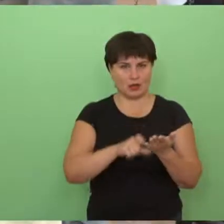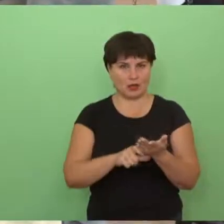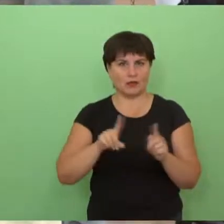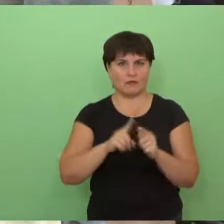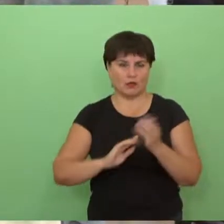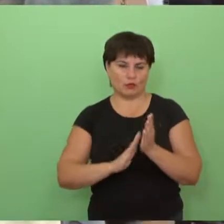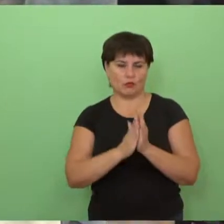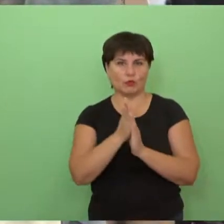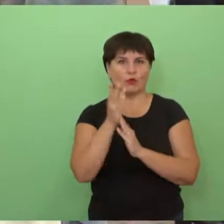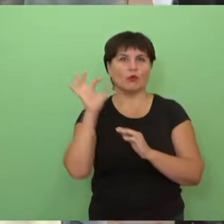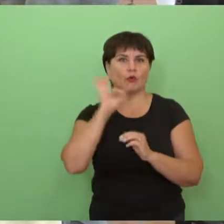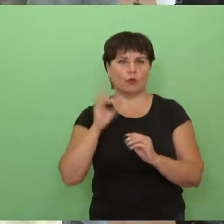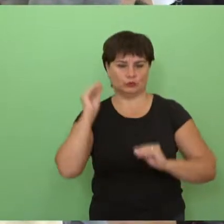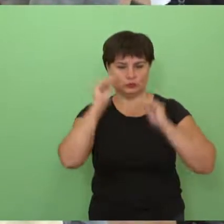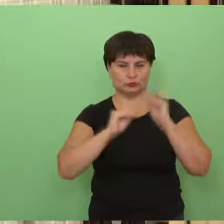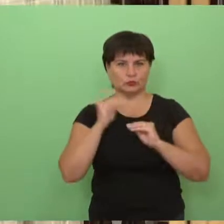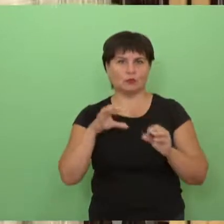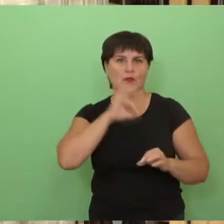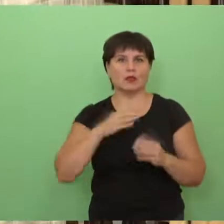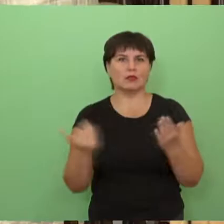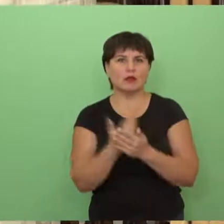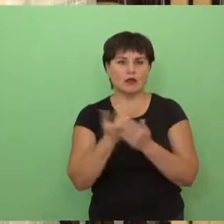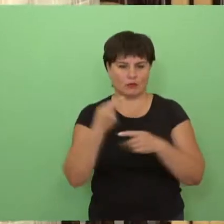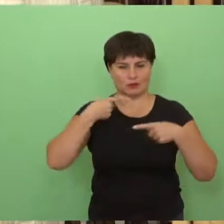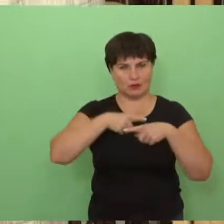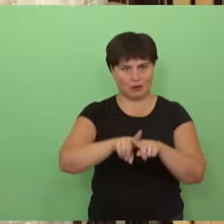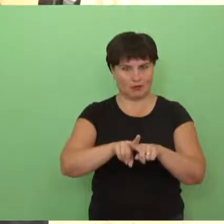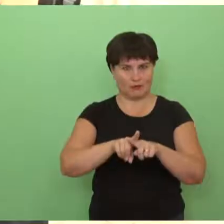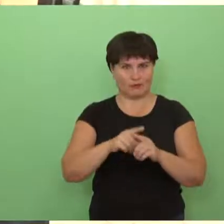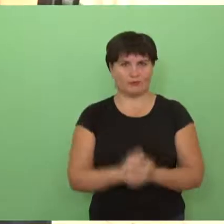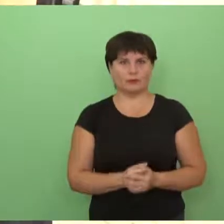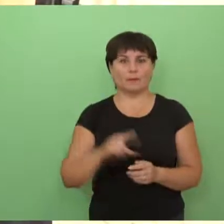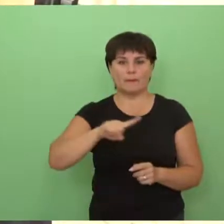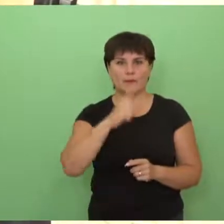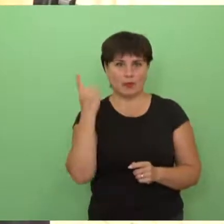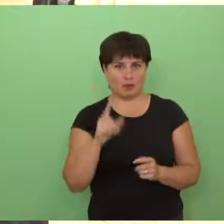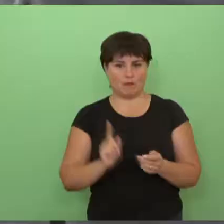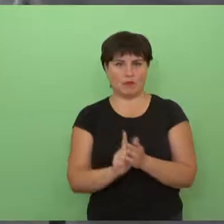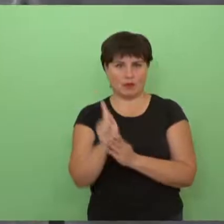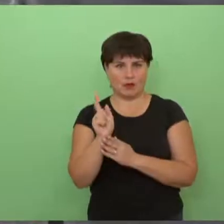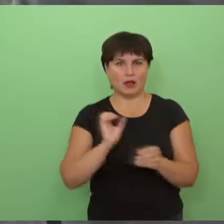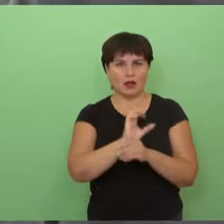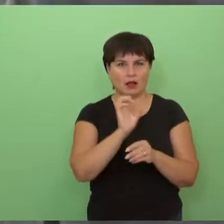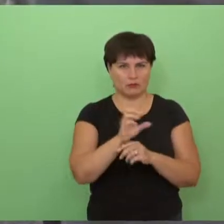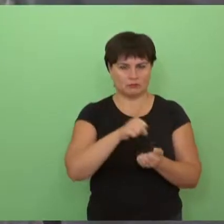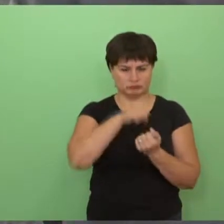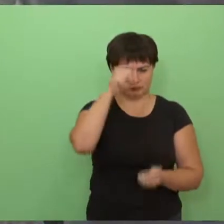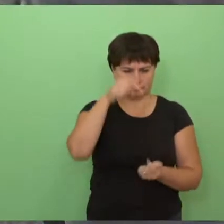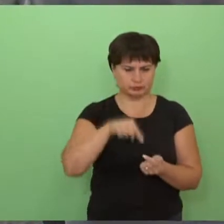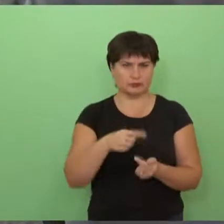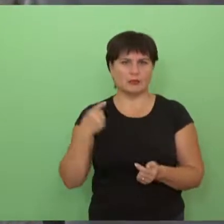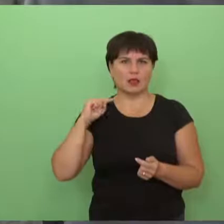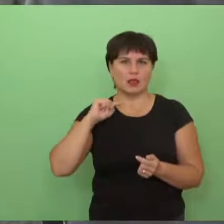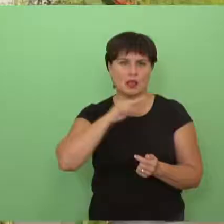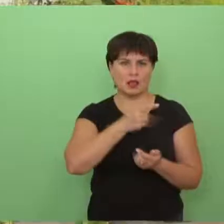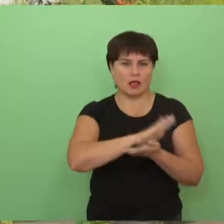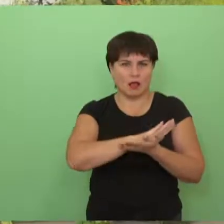pagardų receptūras ir tobulina tai, kas sukurta panaudojant naujausius išradimus ir technologijas. Pirmieji pradėjo